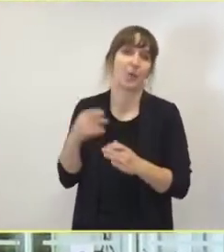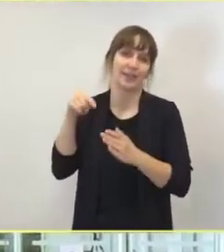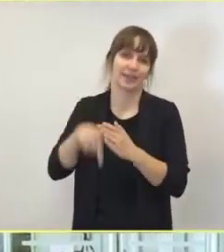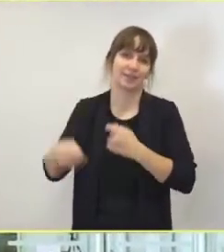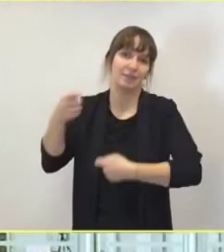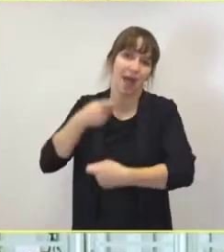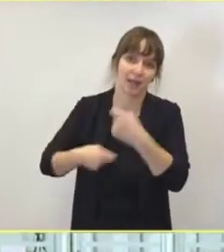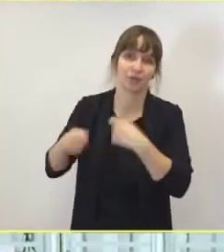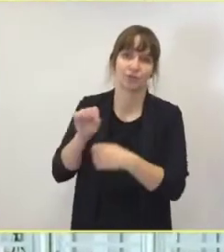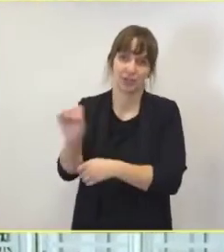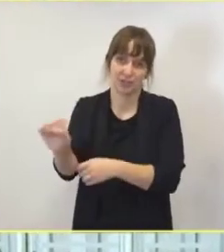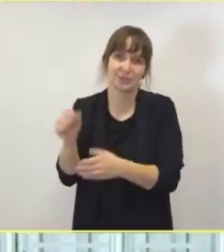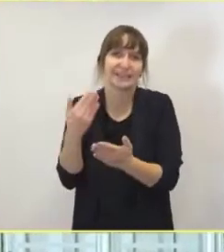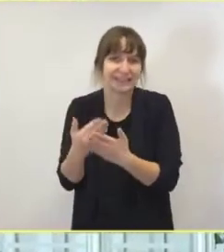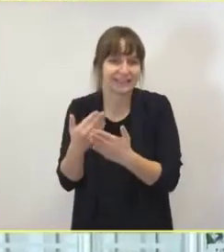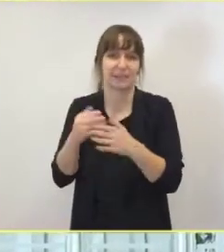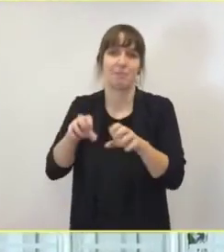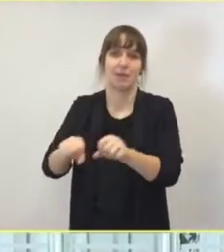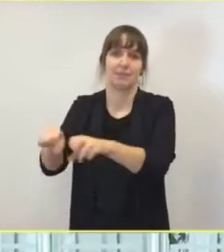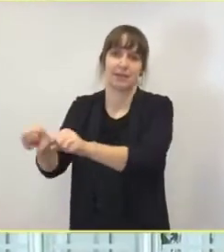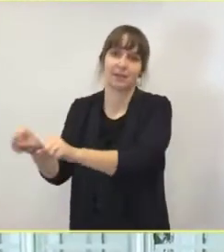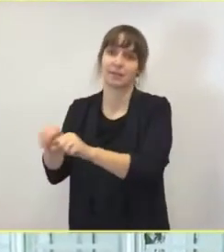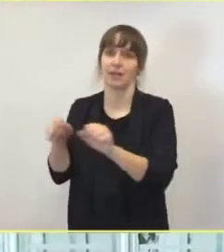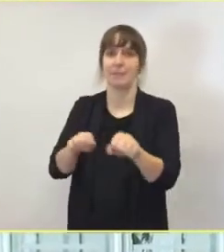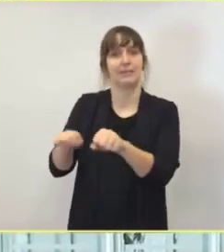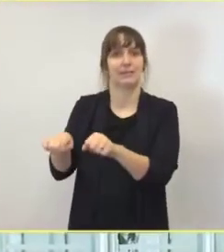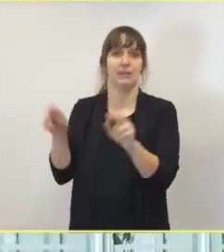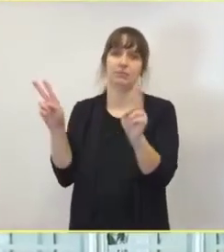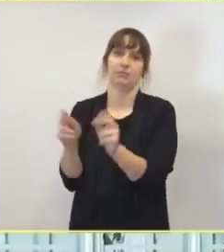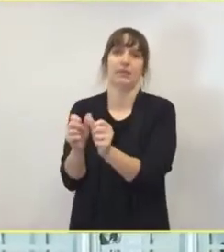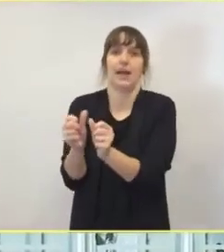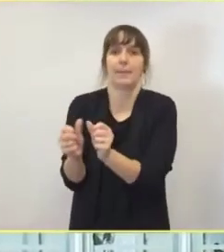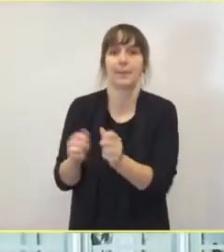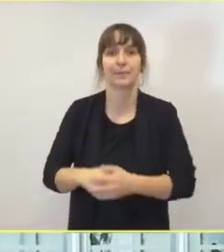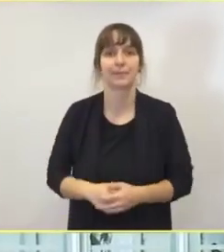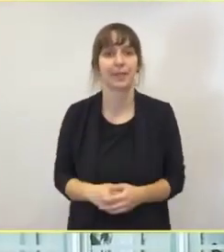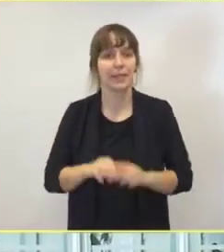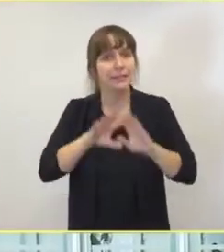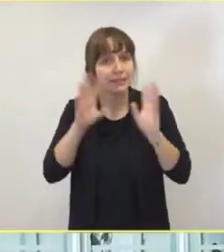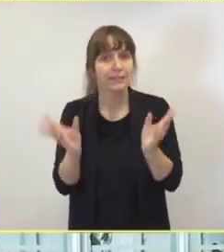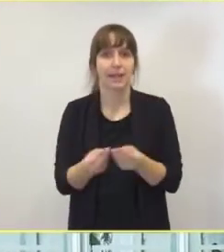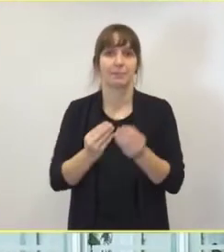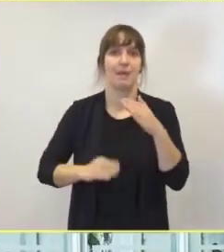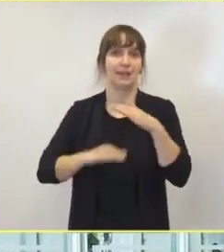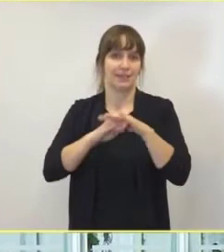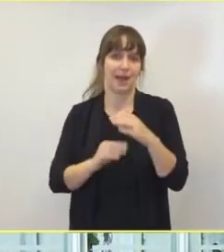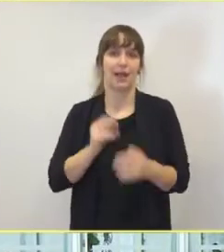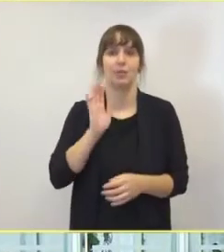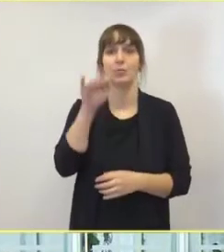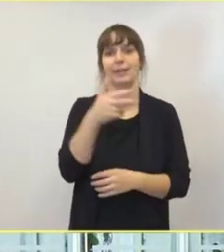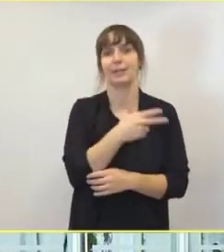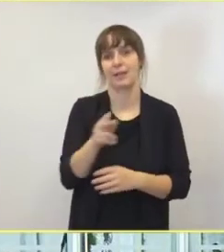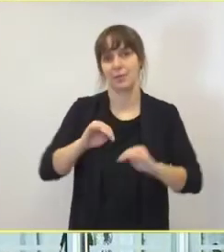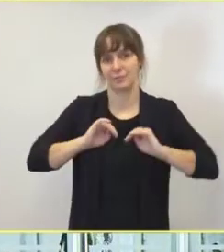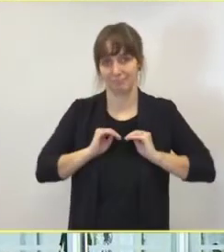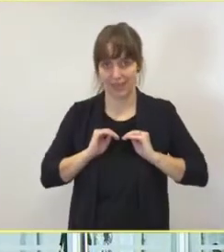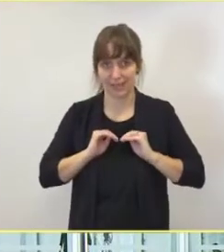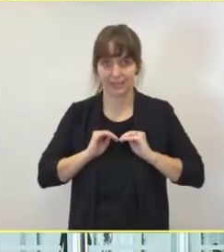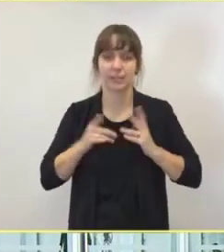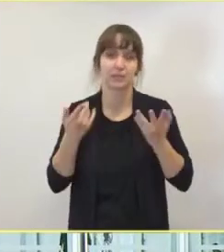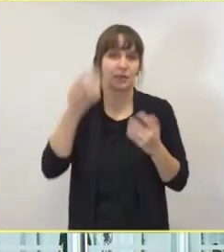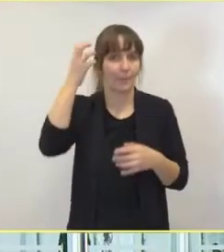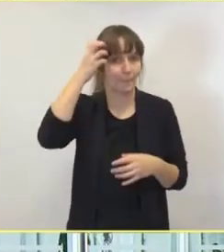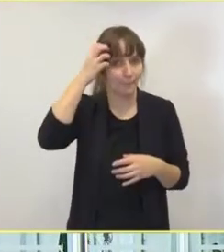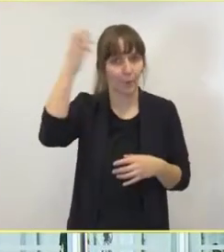Kapazitäten eng werden. Als Maximalversorger mit 3.000 stationären Betten hat die München-Klinik natürlich auch einen erheblichen